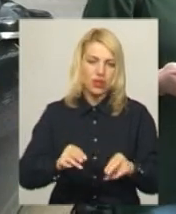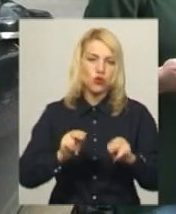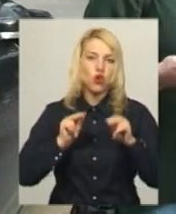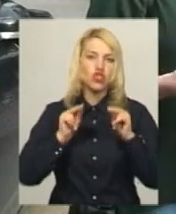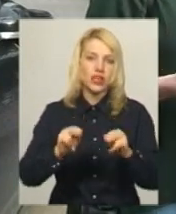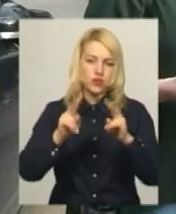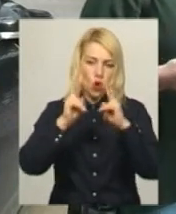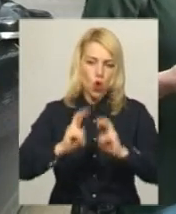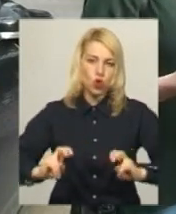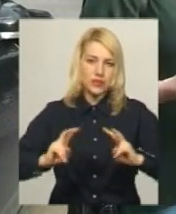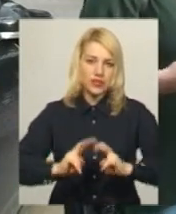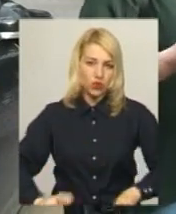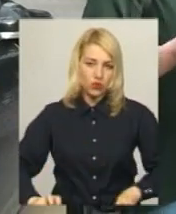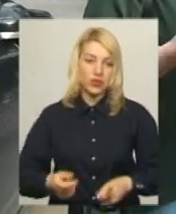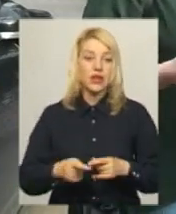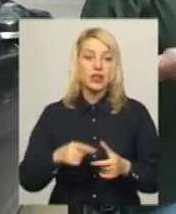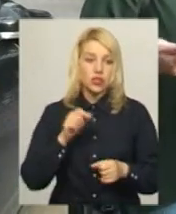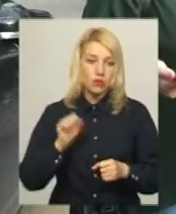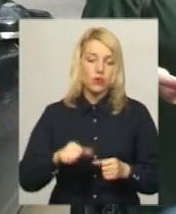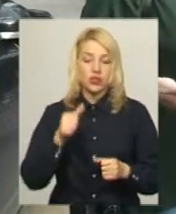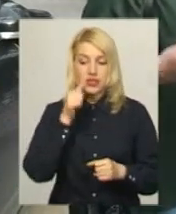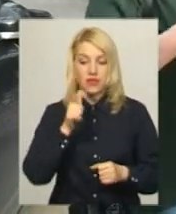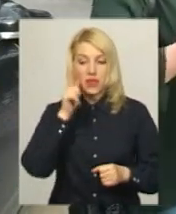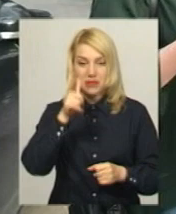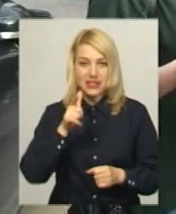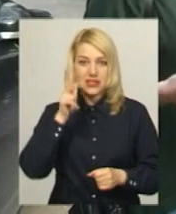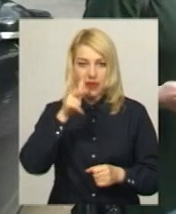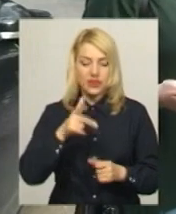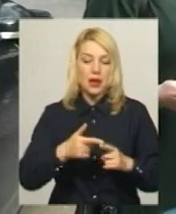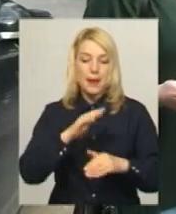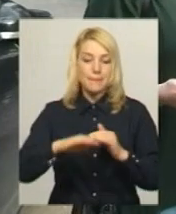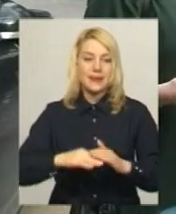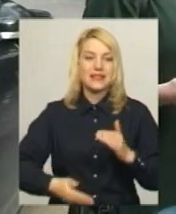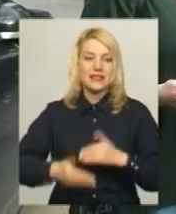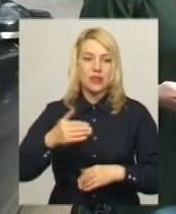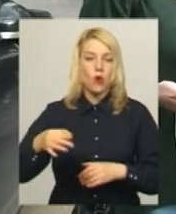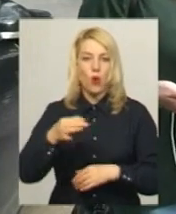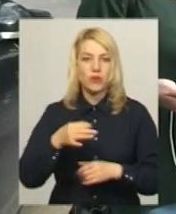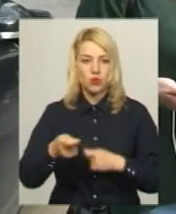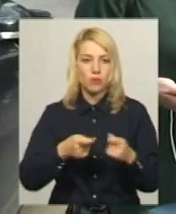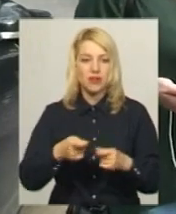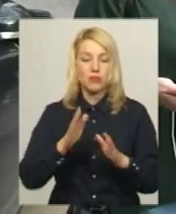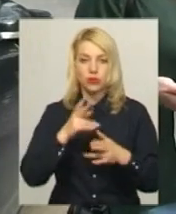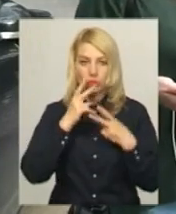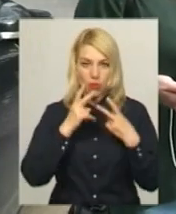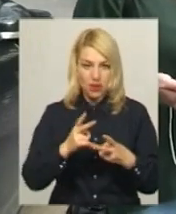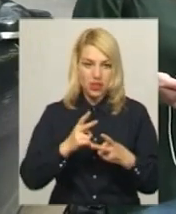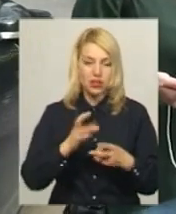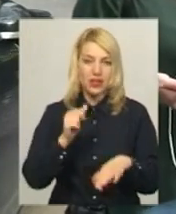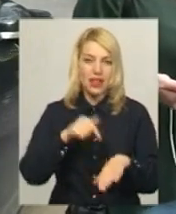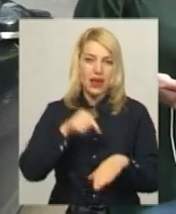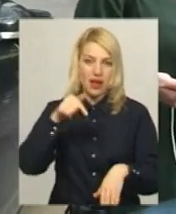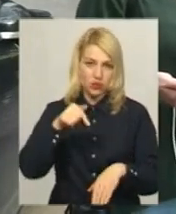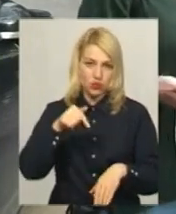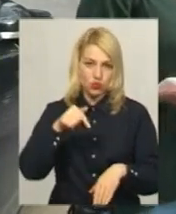Чи можете очікувати подібної акції завтра, післязавтра, можливо, на вихідних, от саме під стінами обласного управління? Будемо бачити на реакцію.